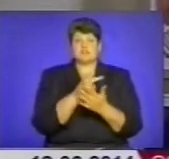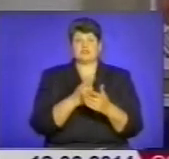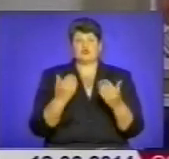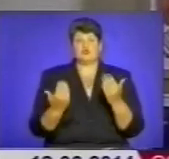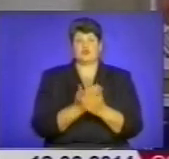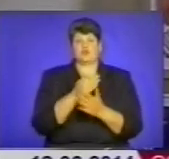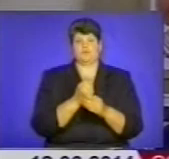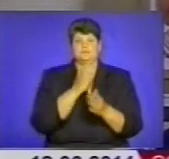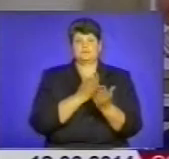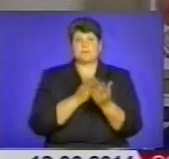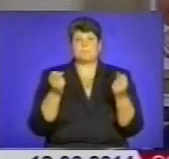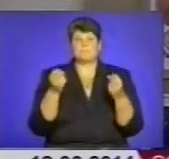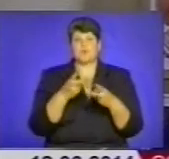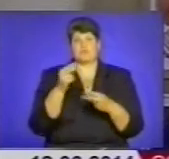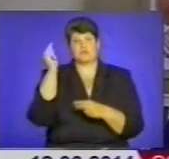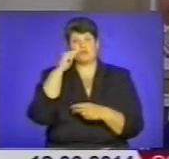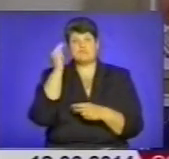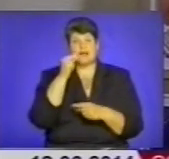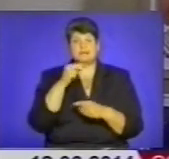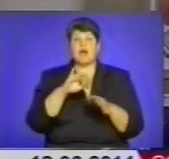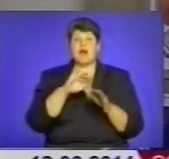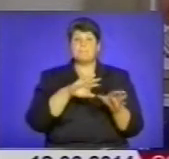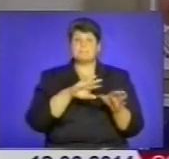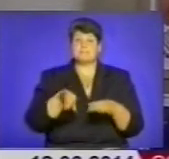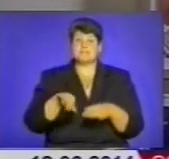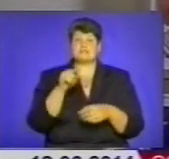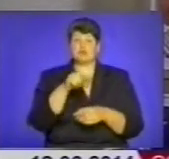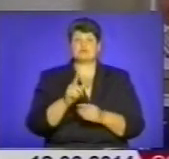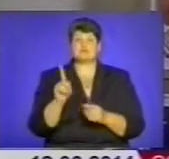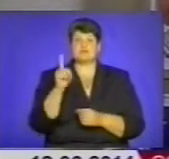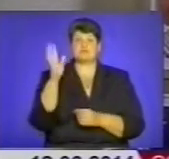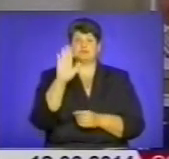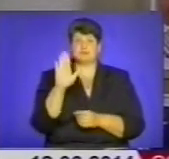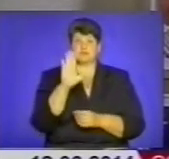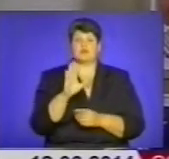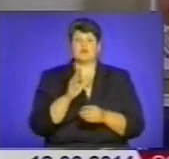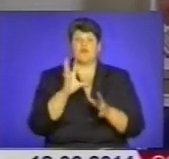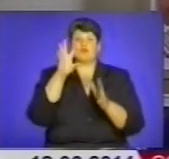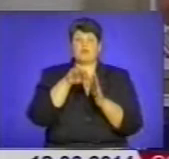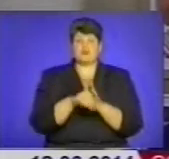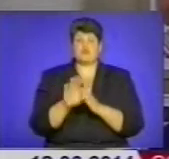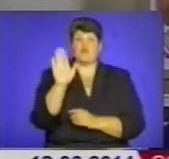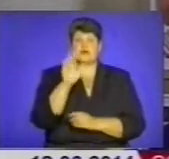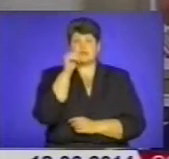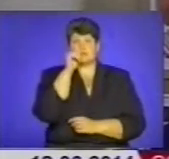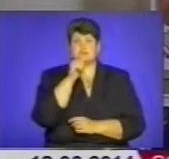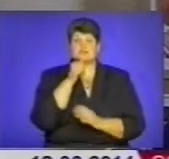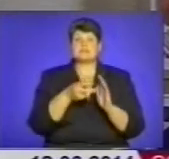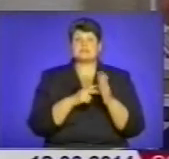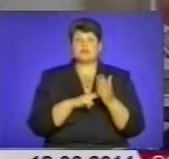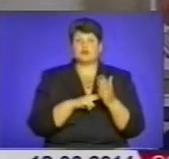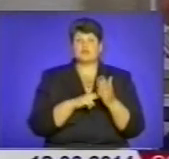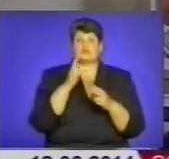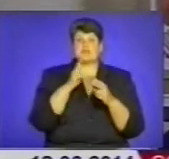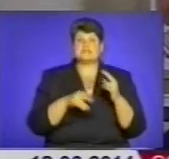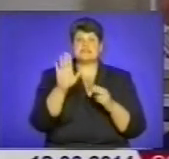концепції профільного навчання. І після того вже, починаючи з вересня місяця, інтенсивно впроваджувати. В вересні місяці у нас запланований десь